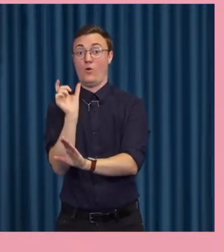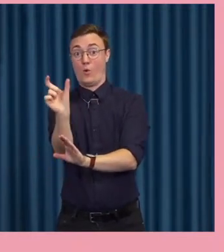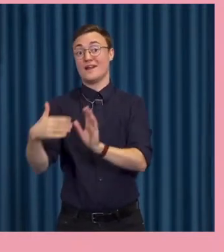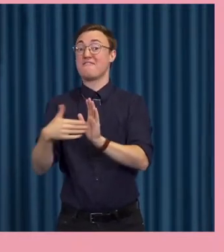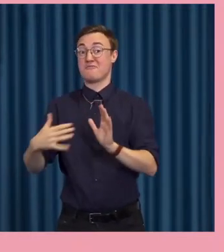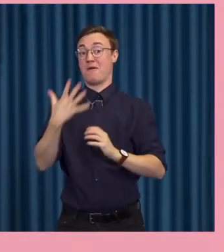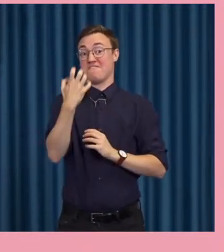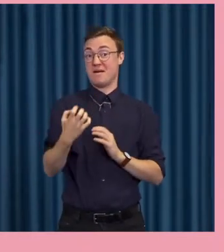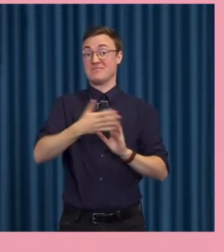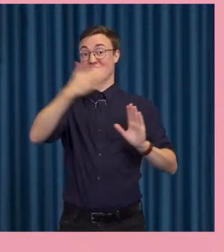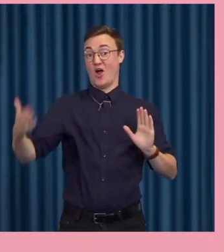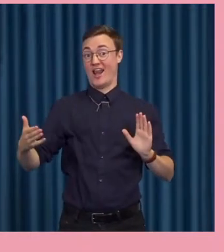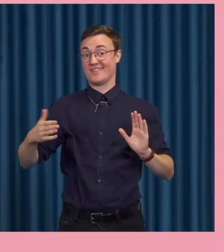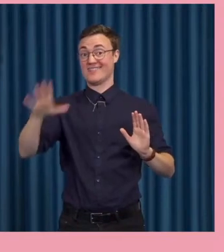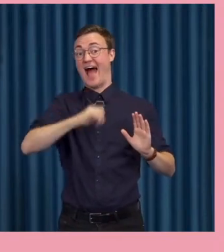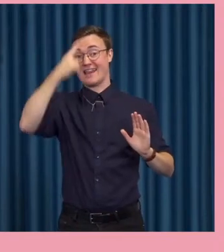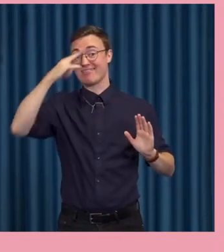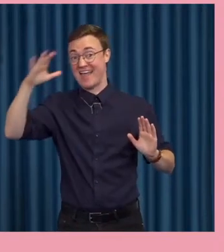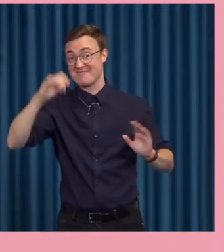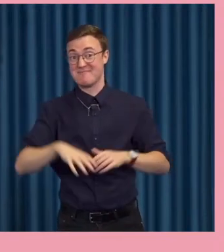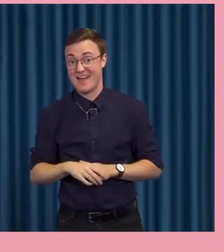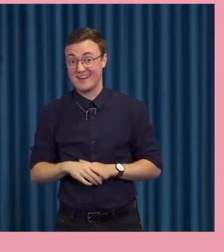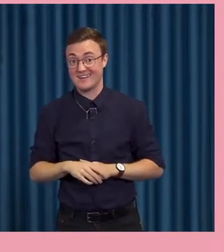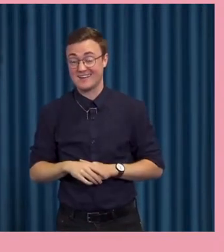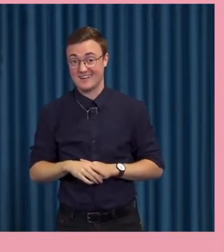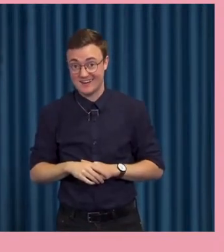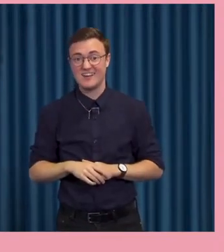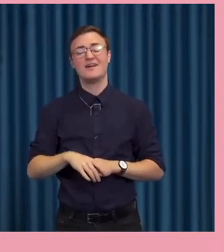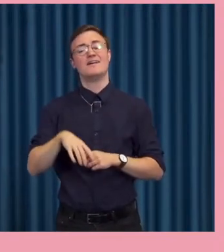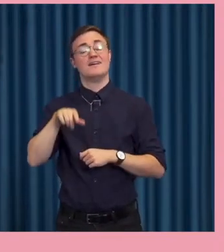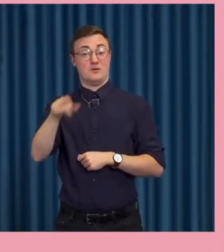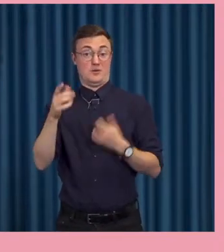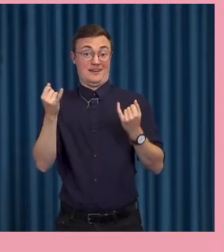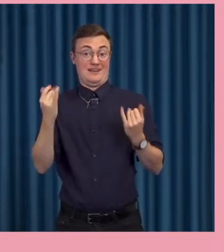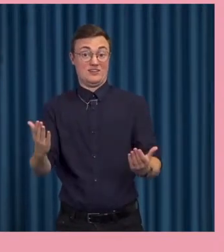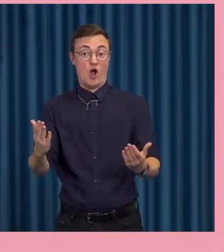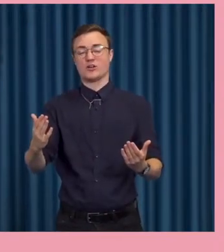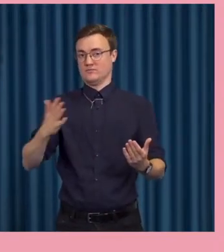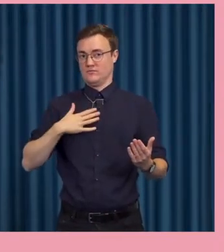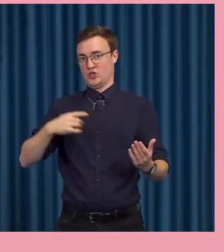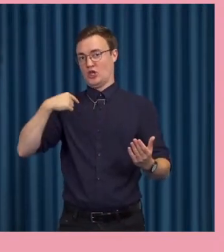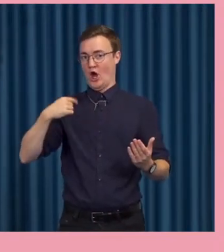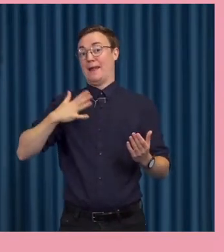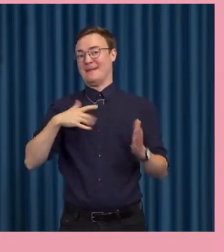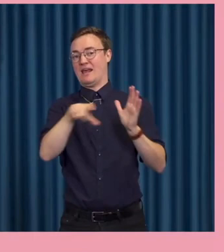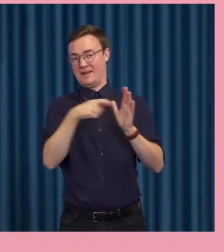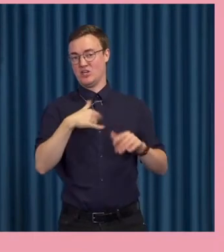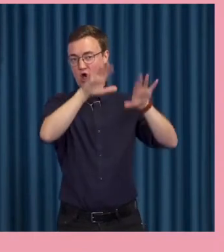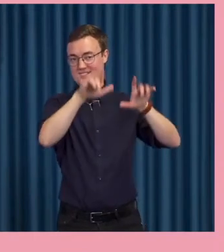50-talet med en viss typ av forskningsinriktning. Och den möter idag, argumenterar jag för här i mitt kapitel då,